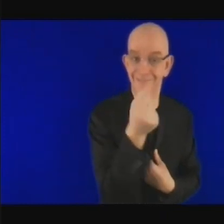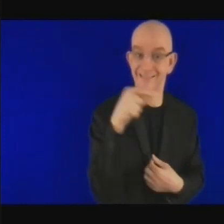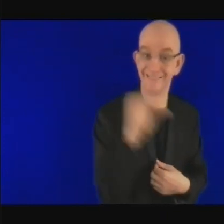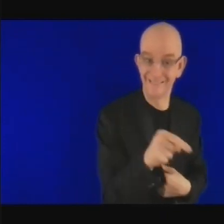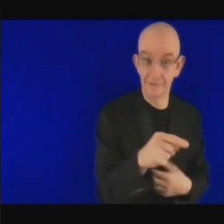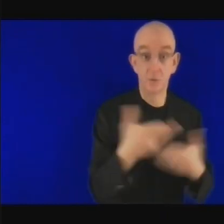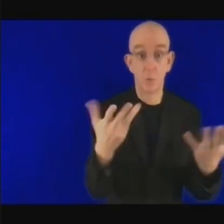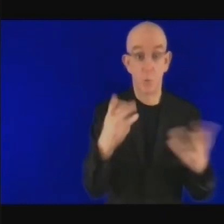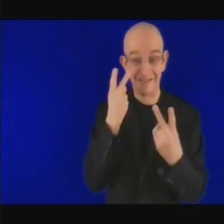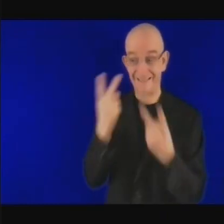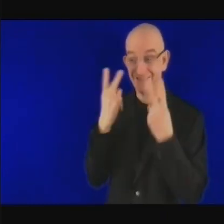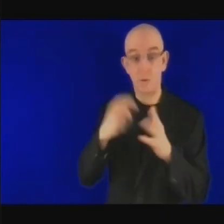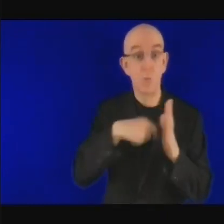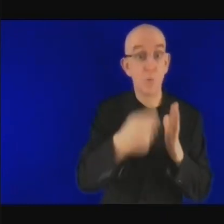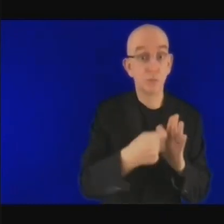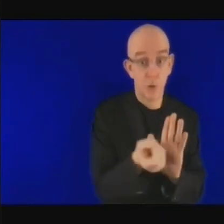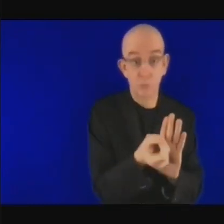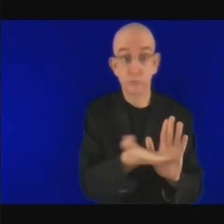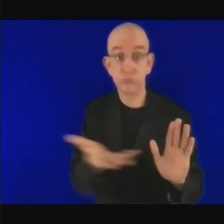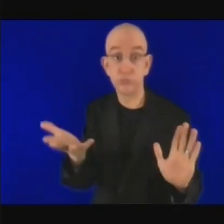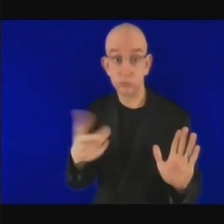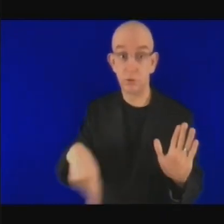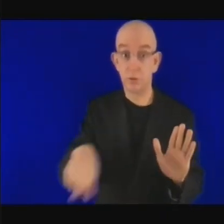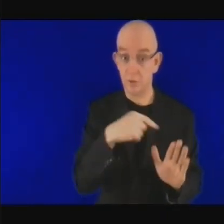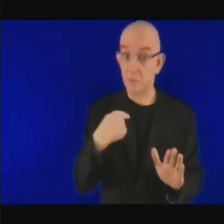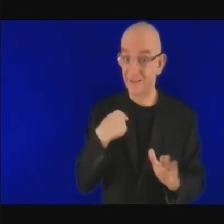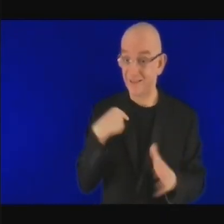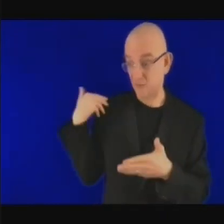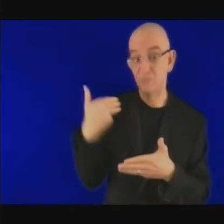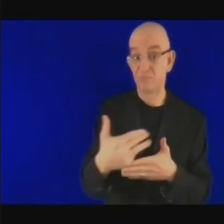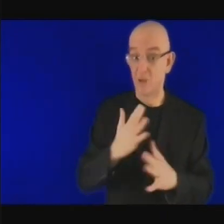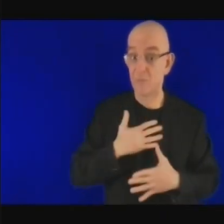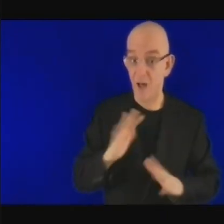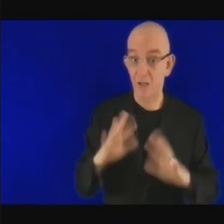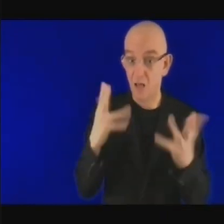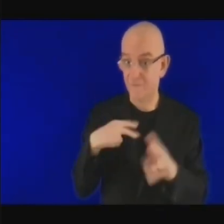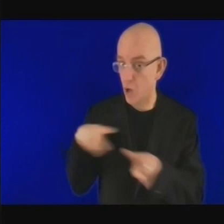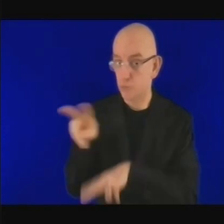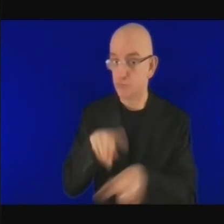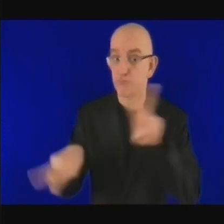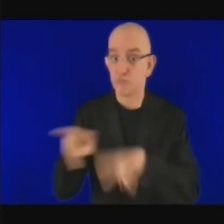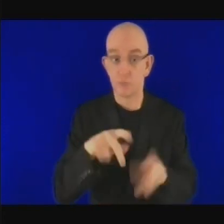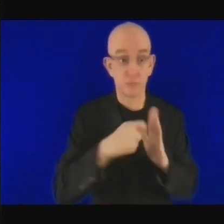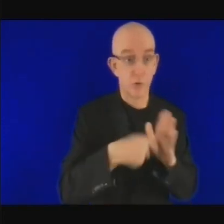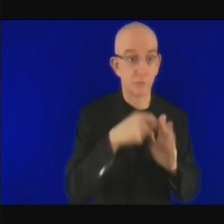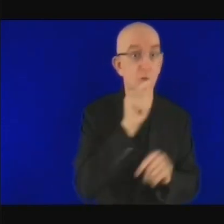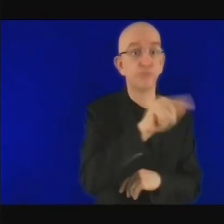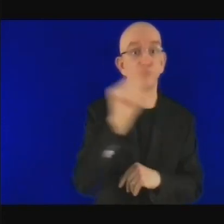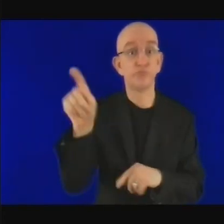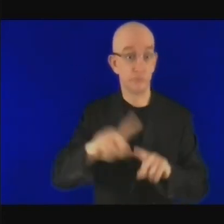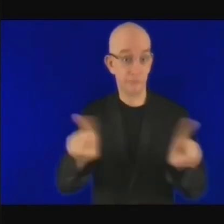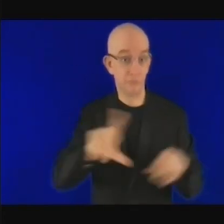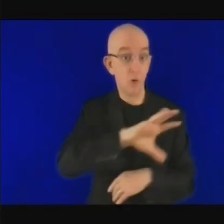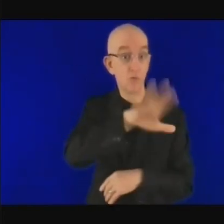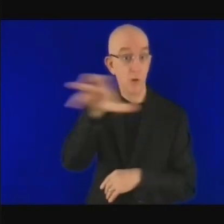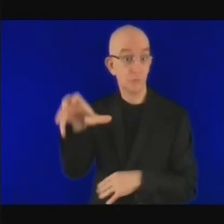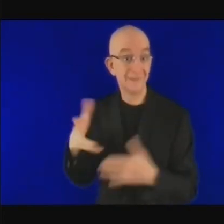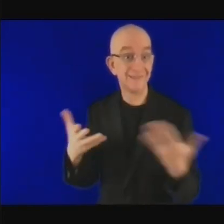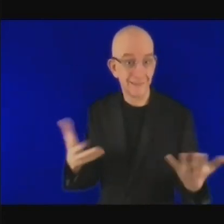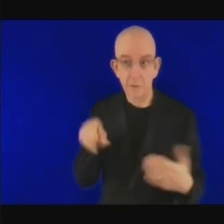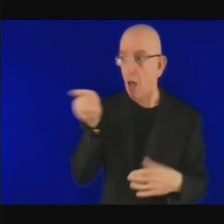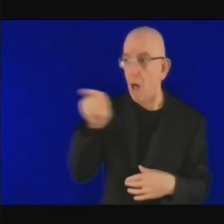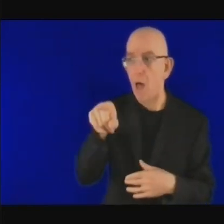avec différents types d'entreprises et ce que nous essayons de faire c'est de nous éloigner de la façon